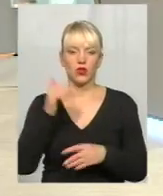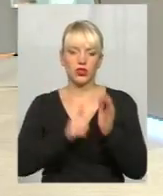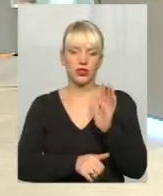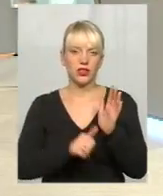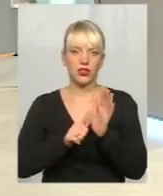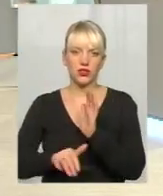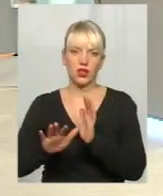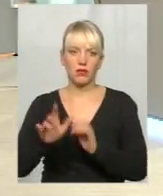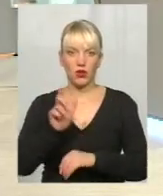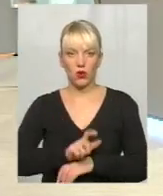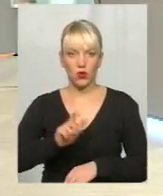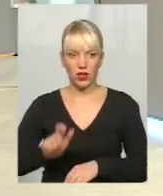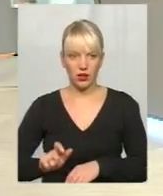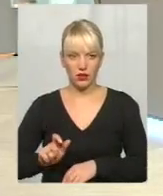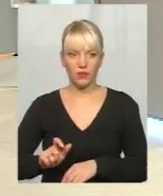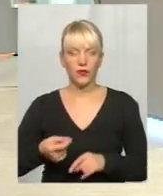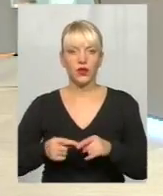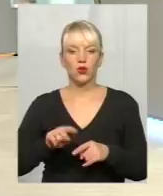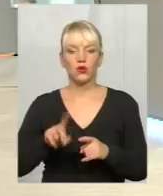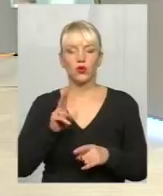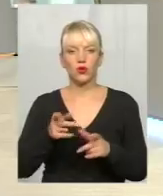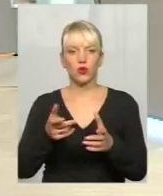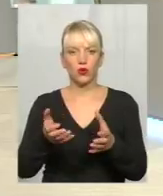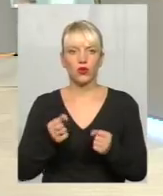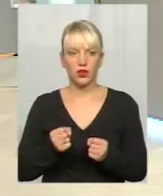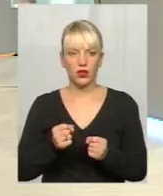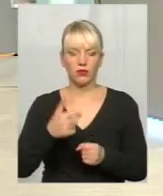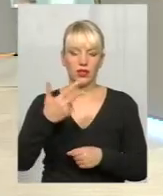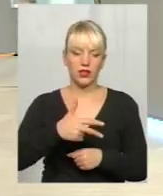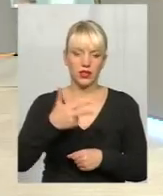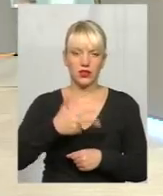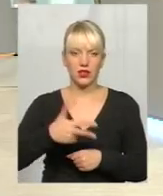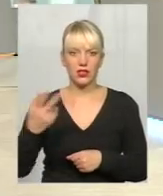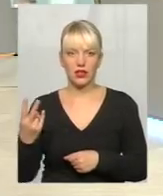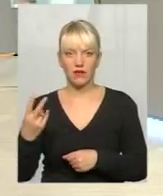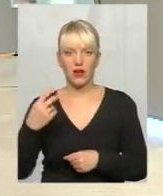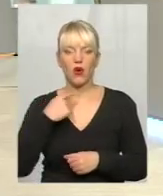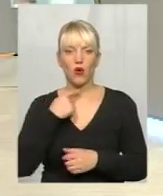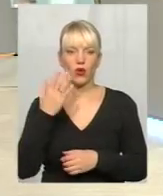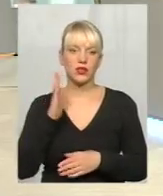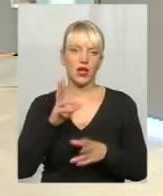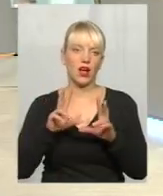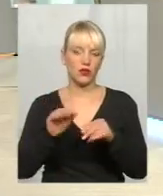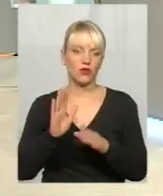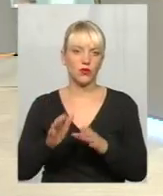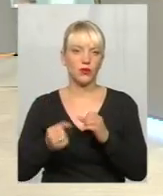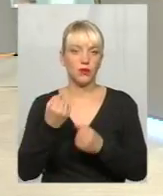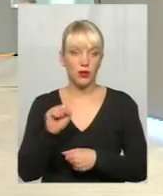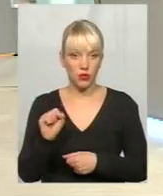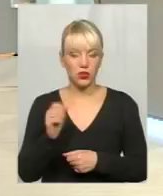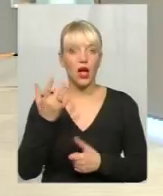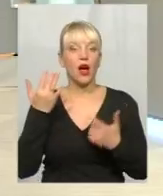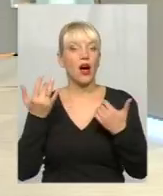людей, так. Тобто, той, хто отримує 30-32 голоси, вже гарантовано буде переможцем. А оскільки